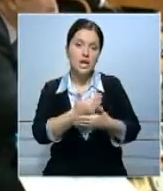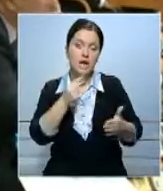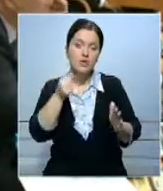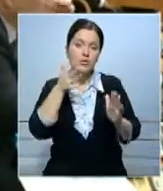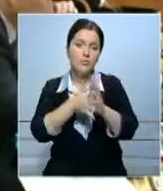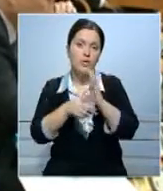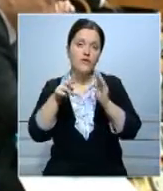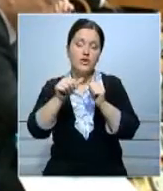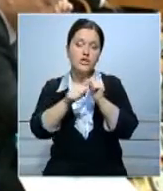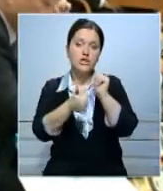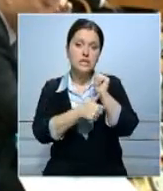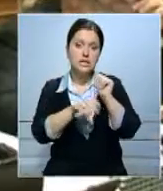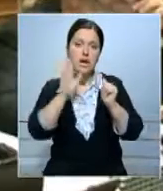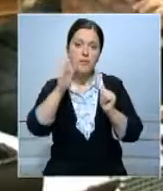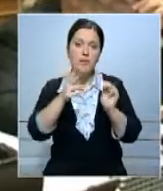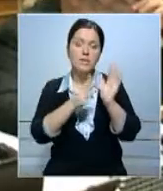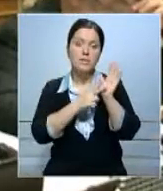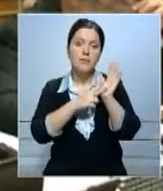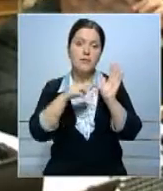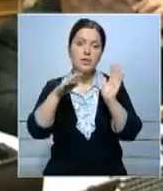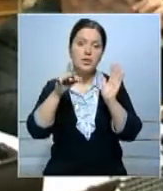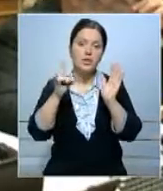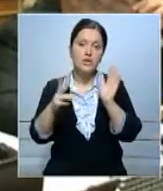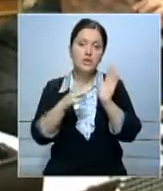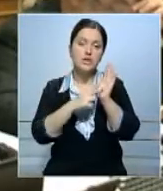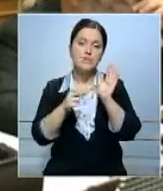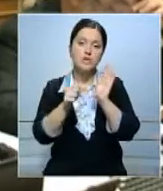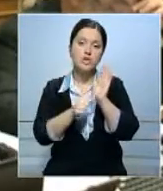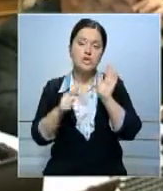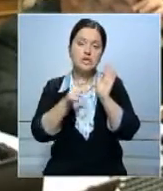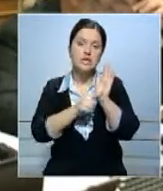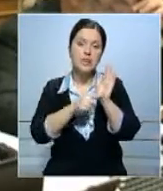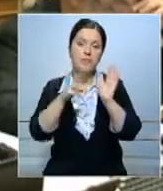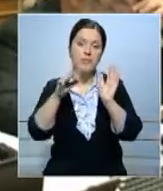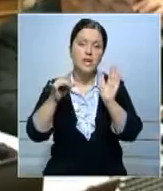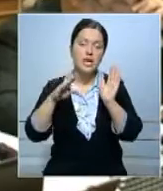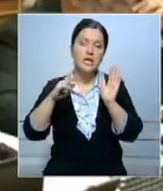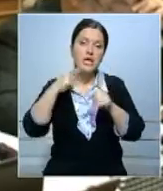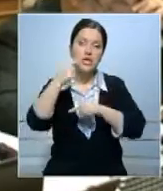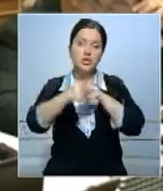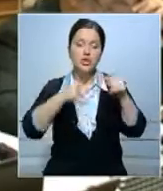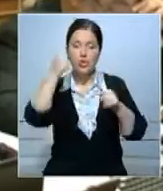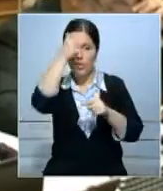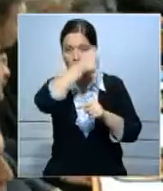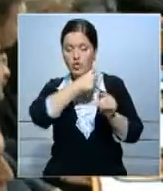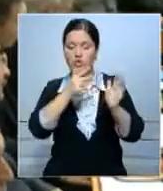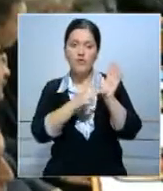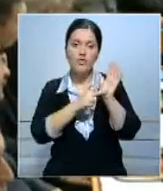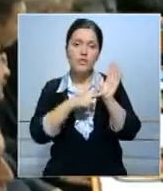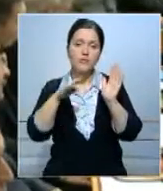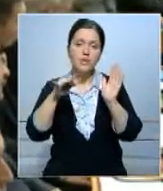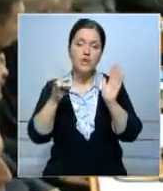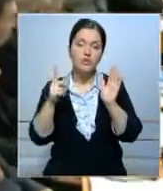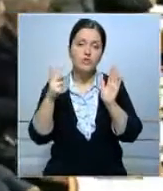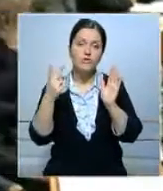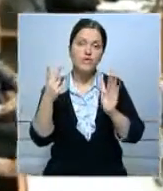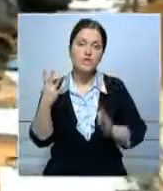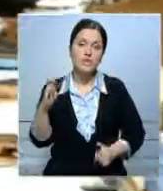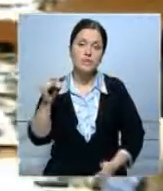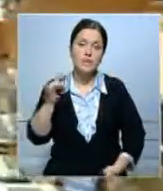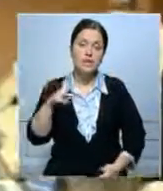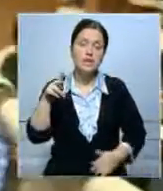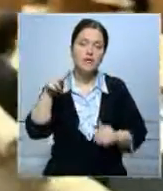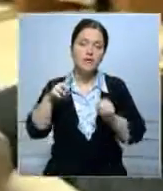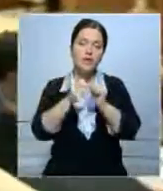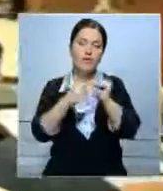2016 году они составят 7 триллионов 667 миллиардов тенге, через год 8 триллионов 124 миллиарда и в 2018